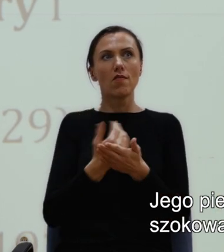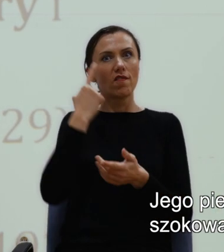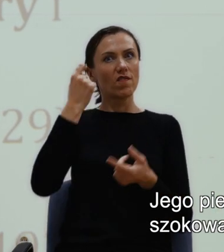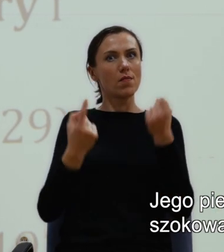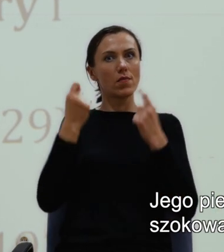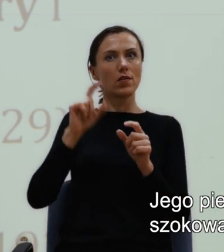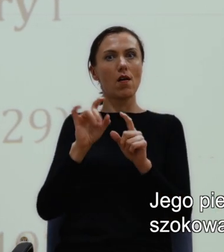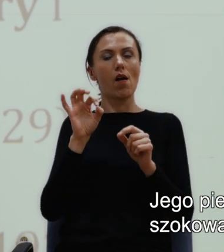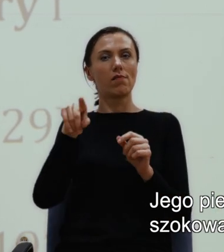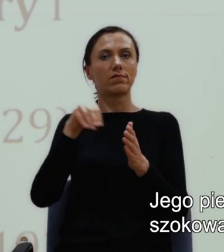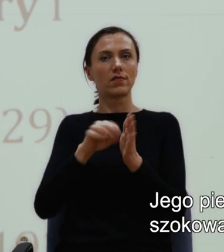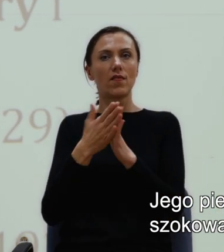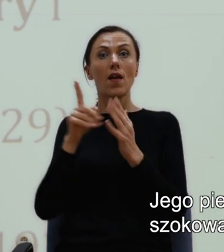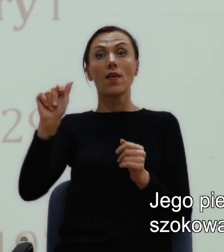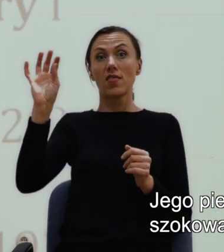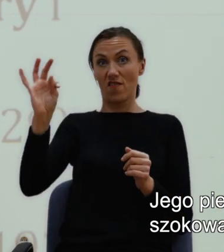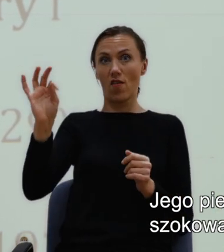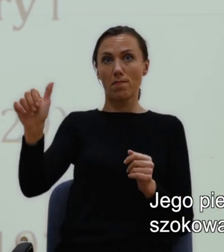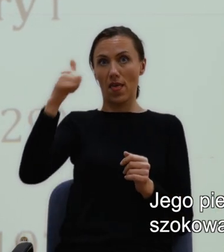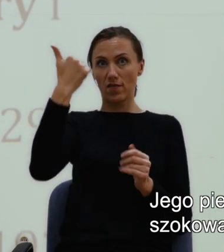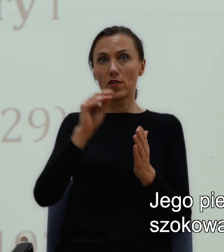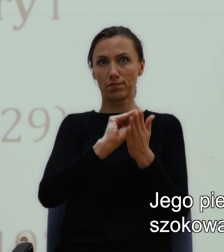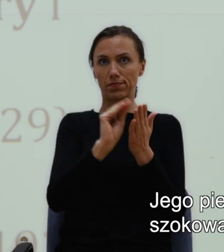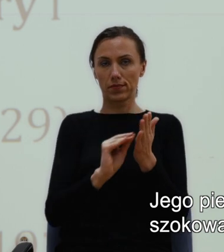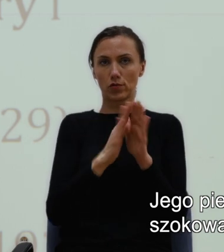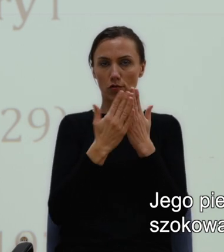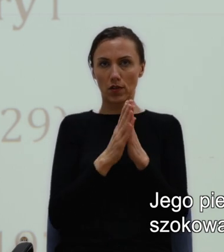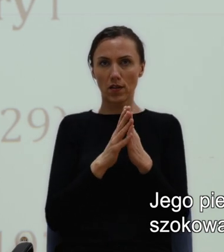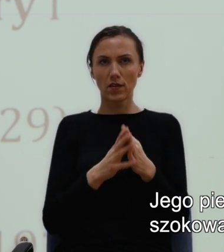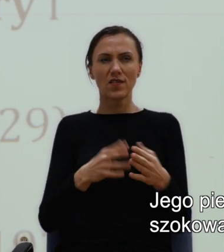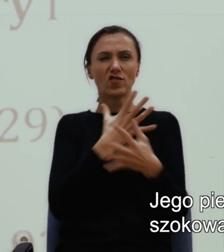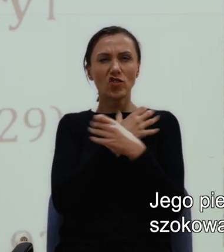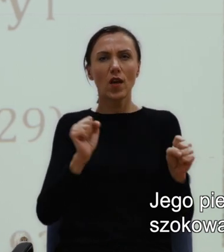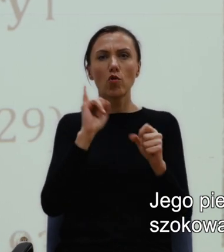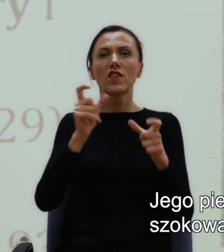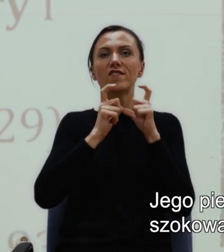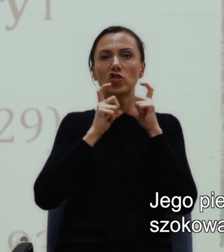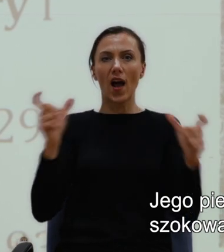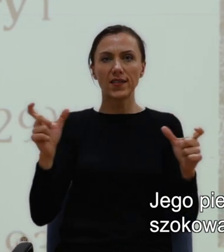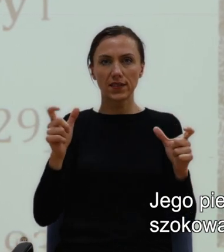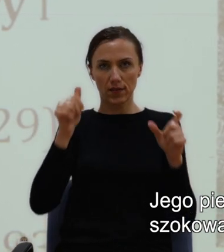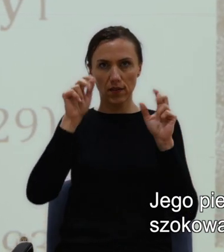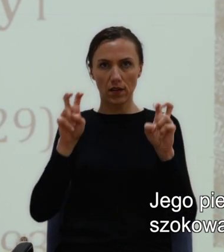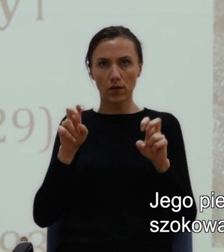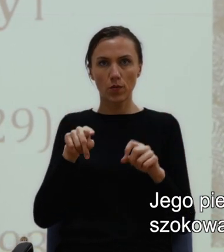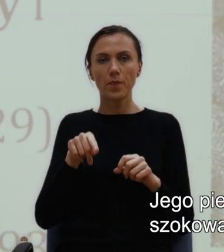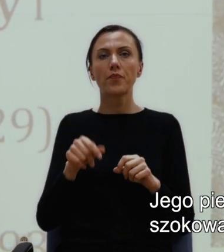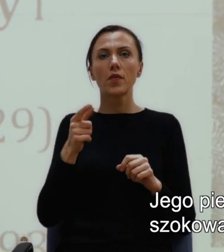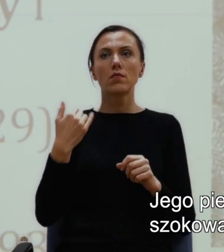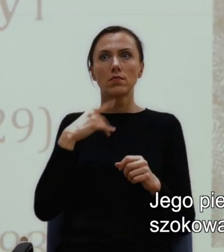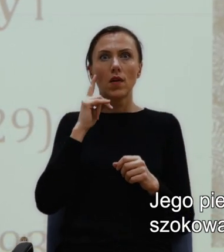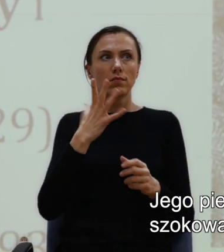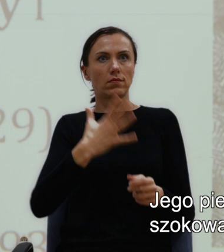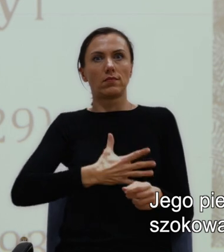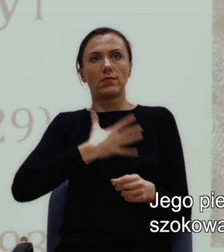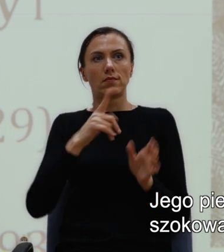Jego pierwsza powieść, Wściekłość i Wrzask, szokowała